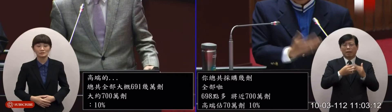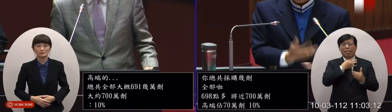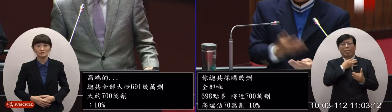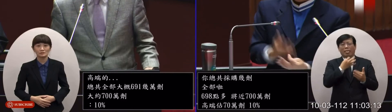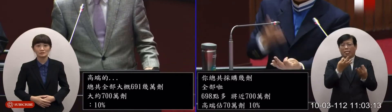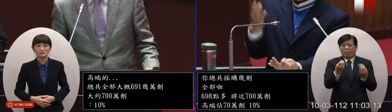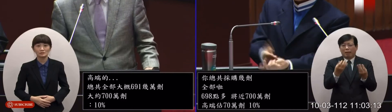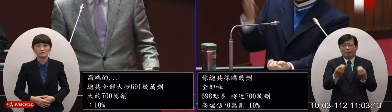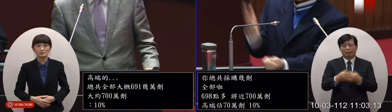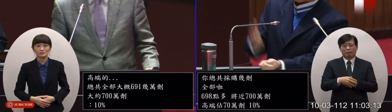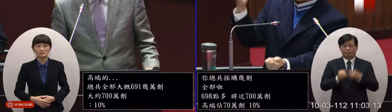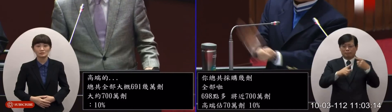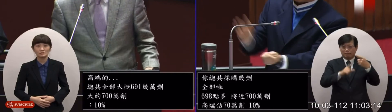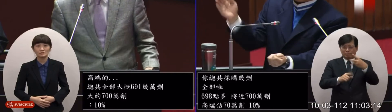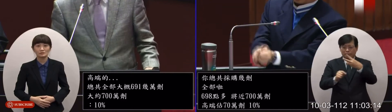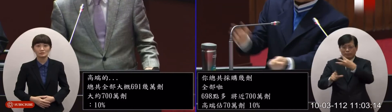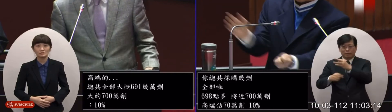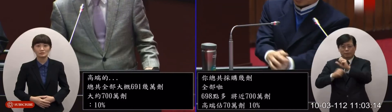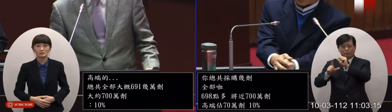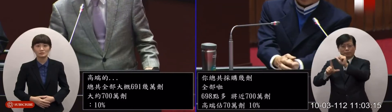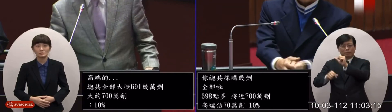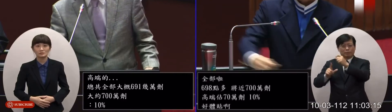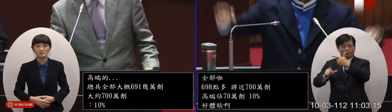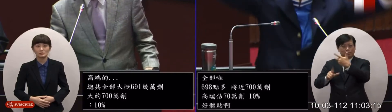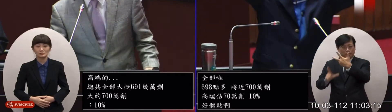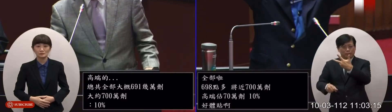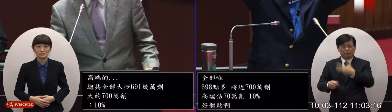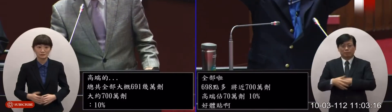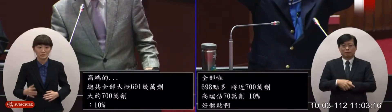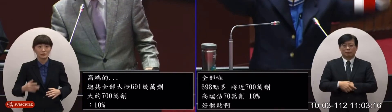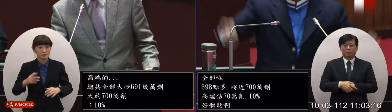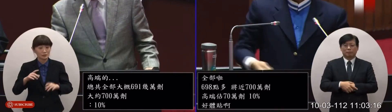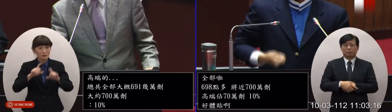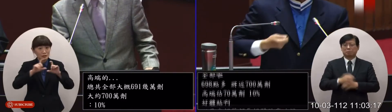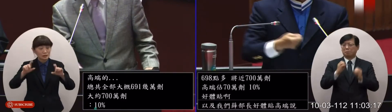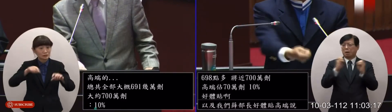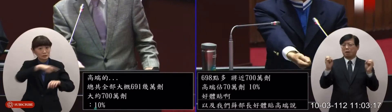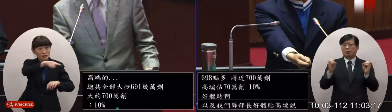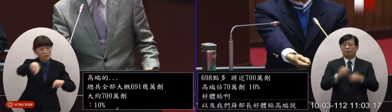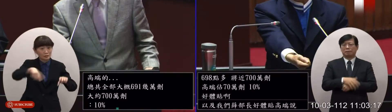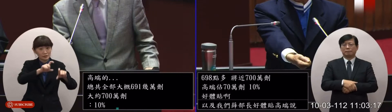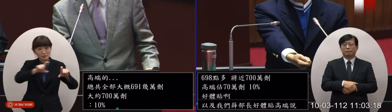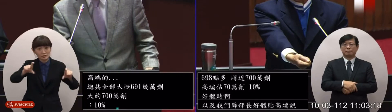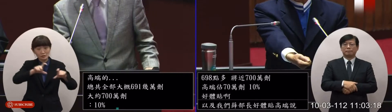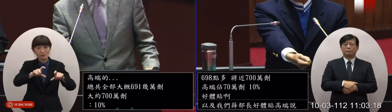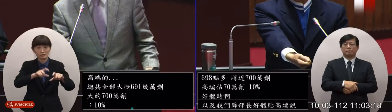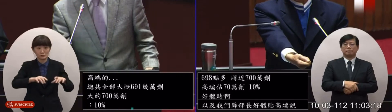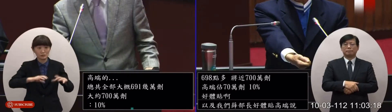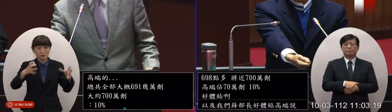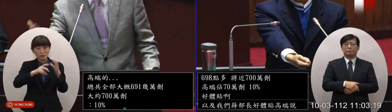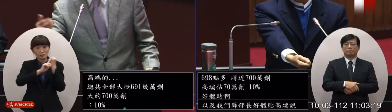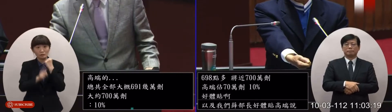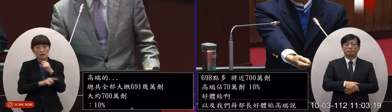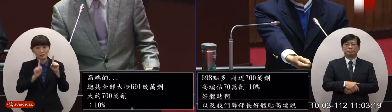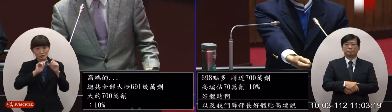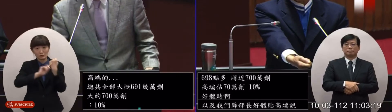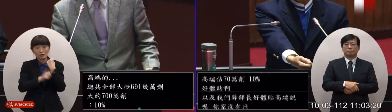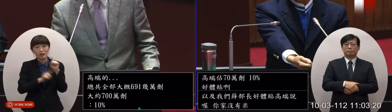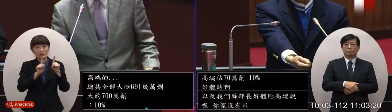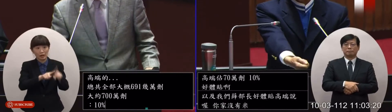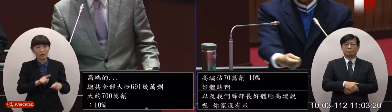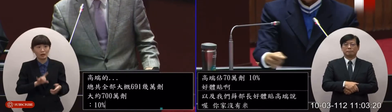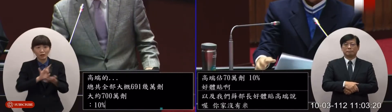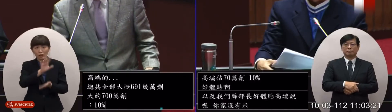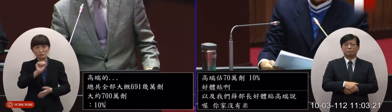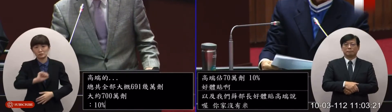一月二月三月四月五月六月七月人的疫苗就人的疫苗就合約要不然你要怎麼排除